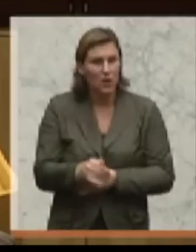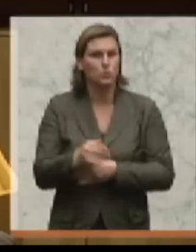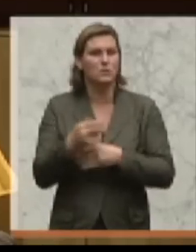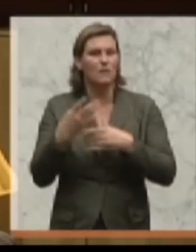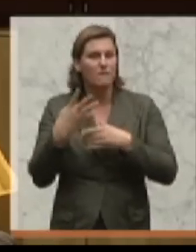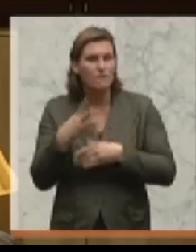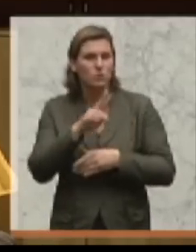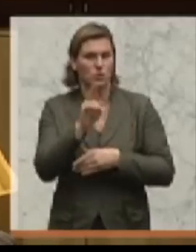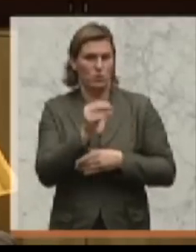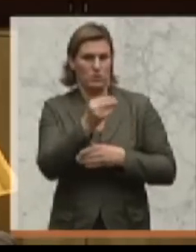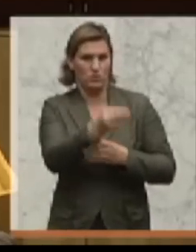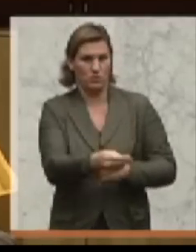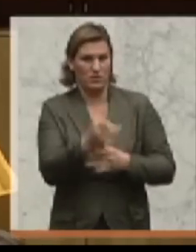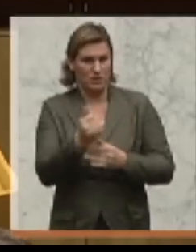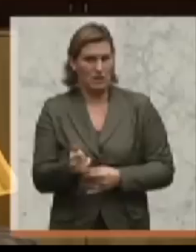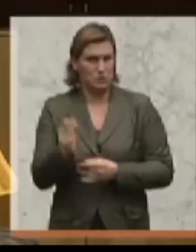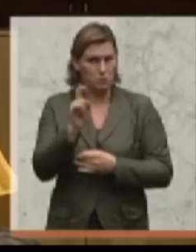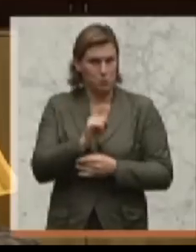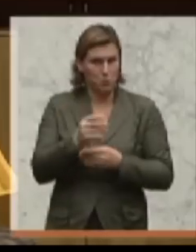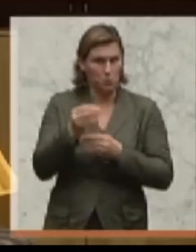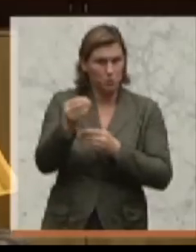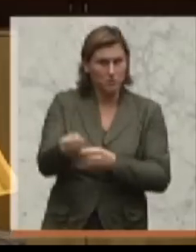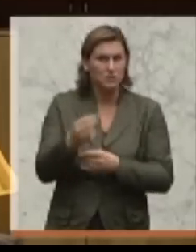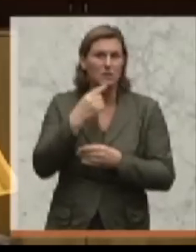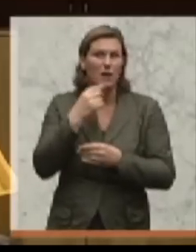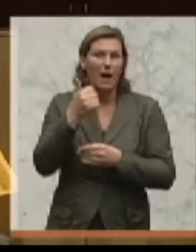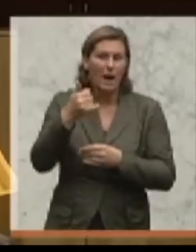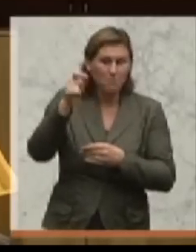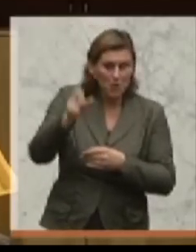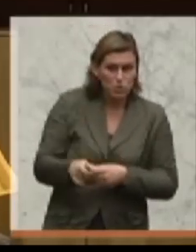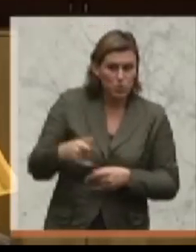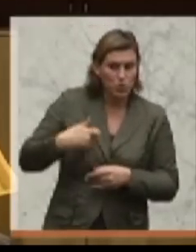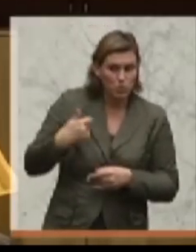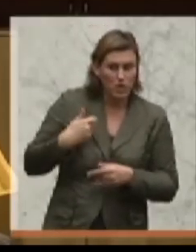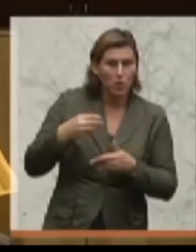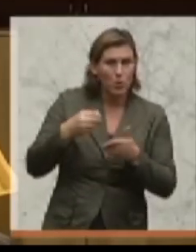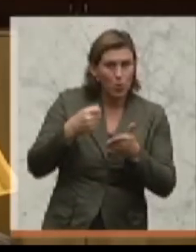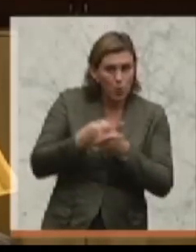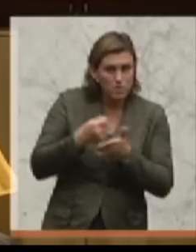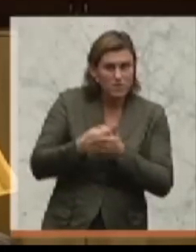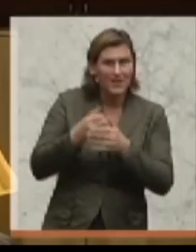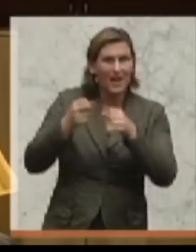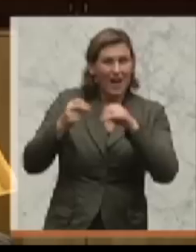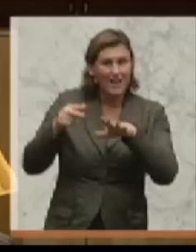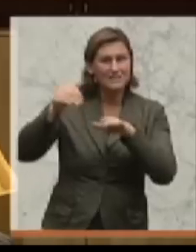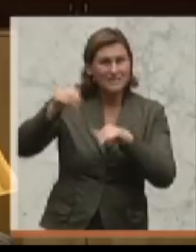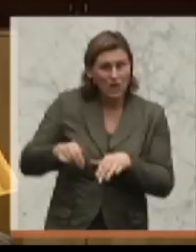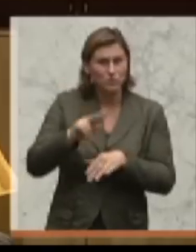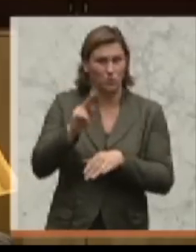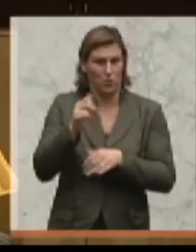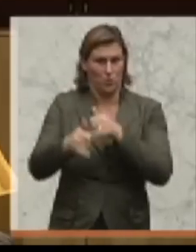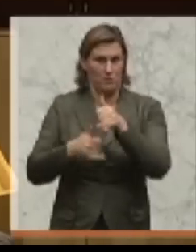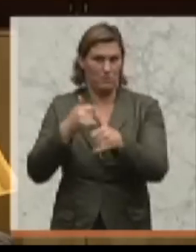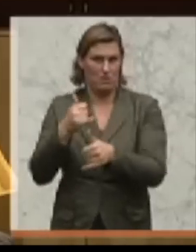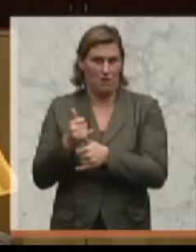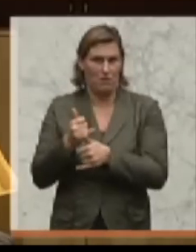kostet in den ÜLAS ein Jugendlicher 18.000 Euro pro Jahr. Und zigtausende von Jugendlichen verstecken Sie dort,